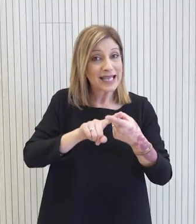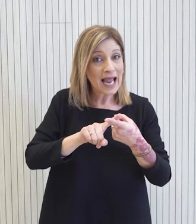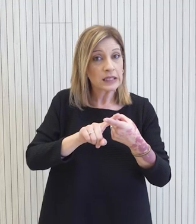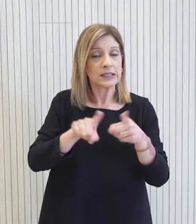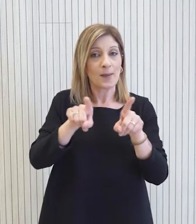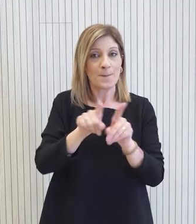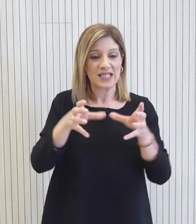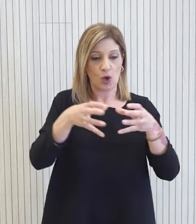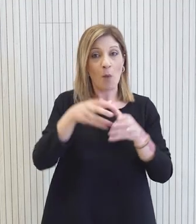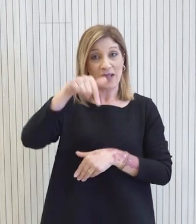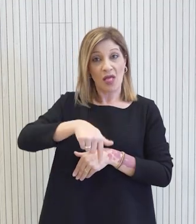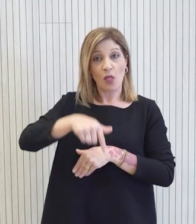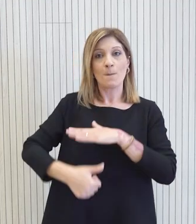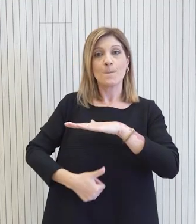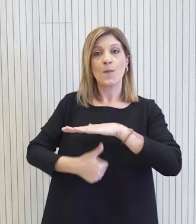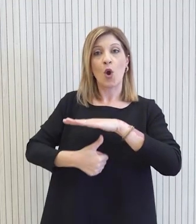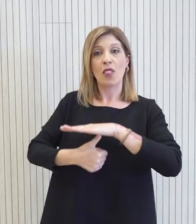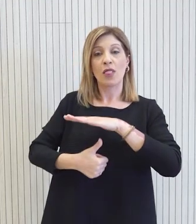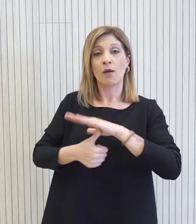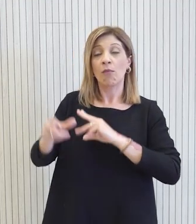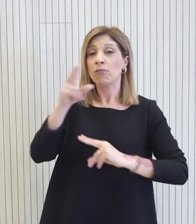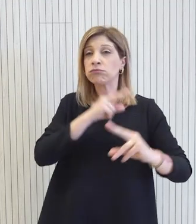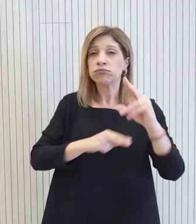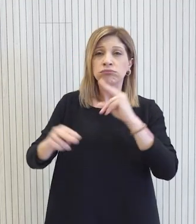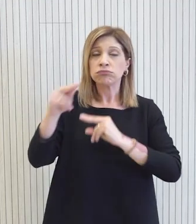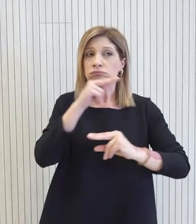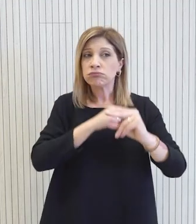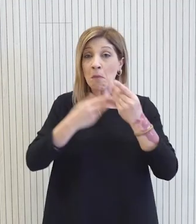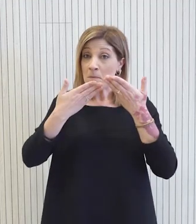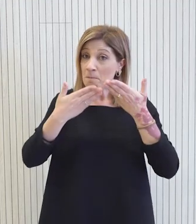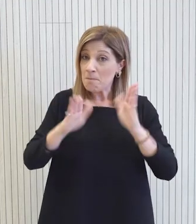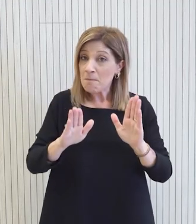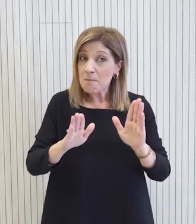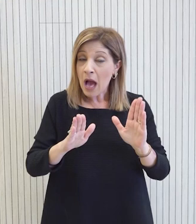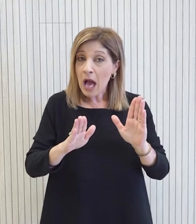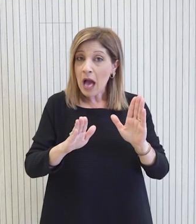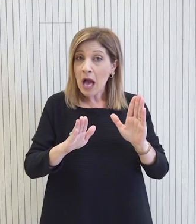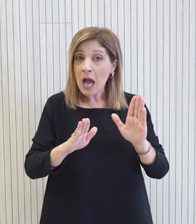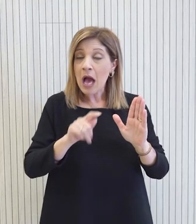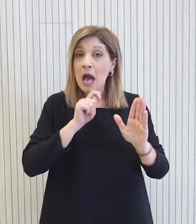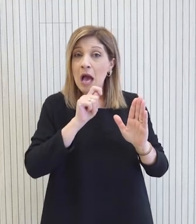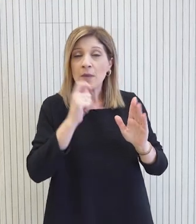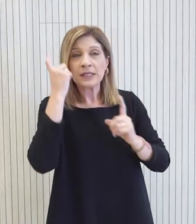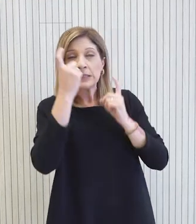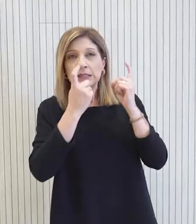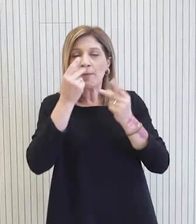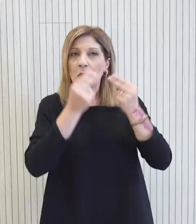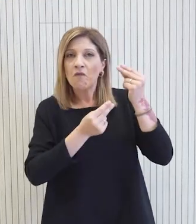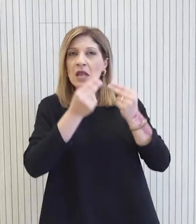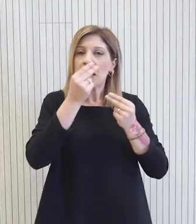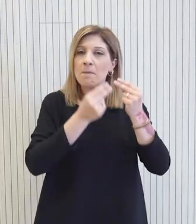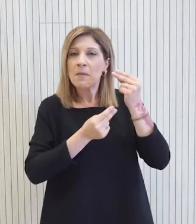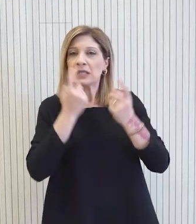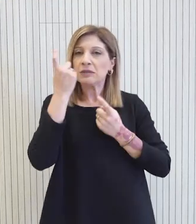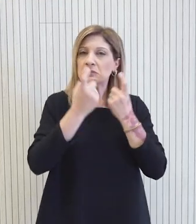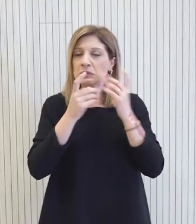σύσκεψη εδώ στο προεδρικό μεγαρομένες πολιτικές δυνάμεις έχει πλέον ακυρωθεί αυτό το έντονο προβληματισμό που είχε